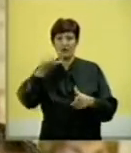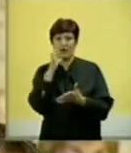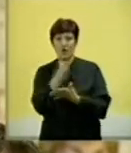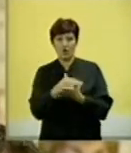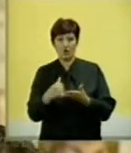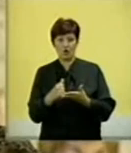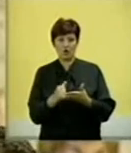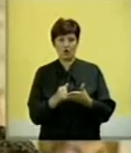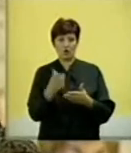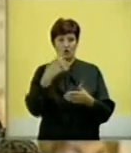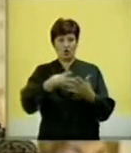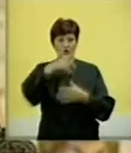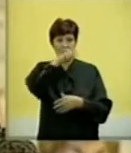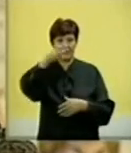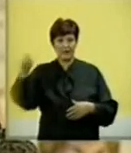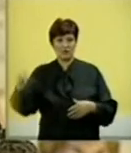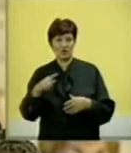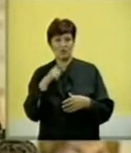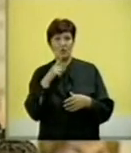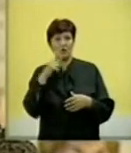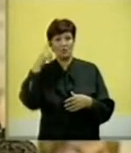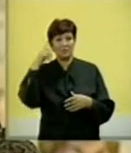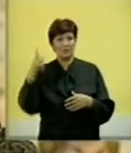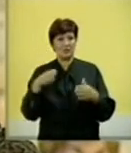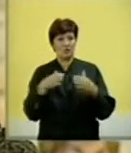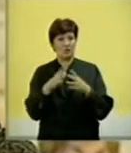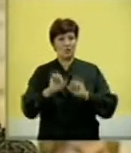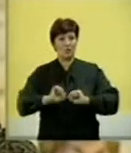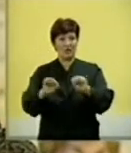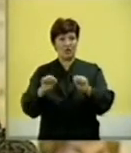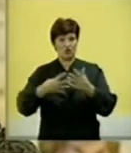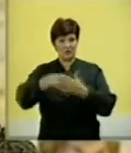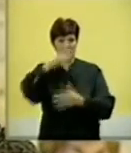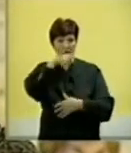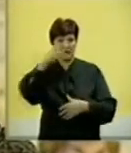korišćen upravo ovaj organ od građana u snislu i cilju zaštite građana.